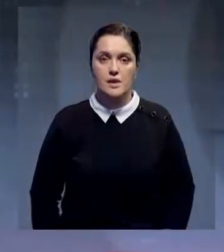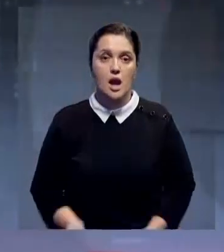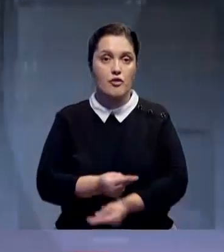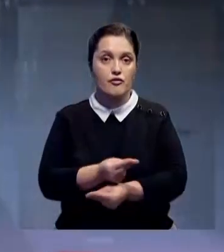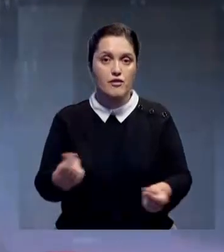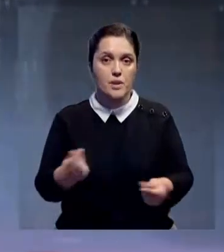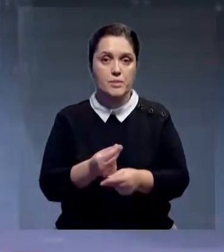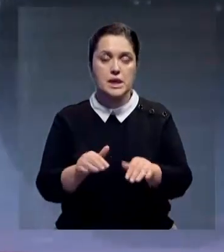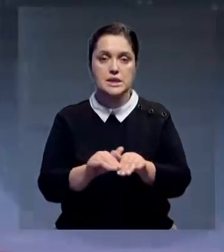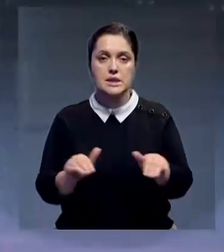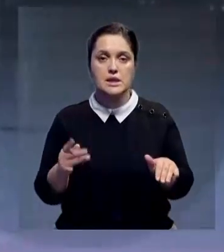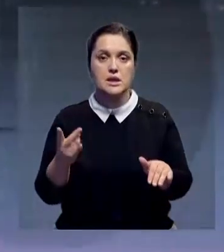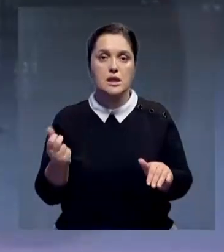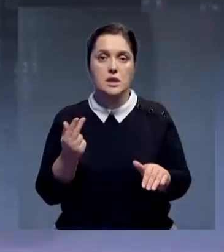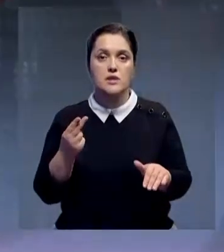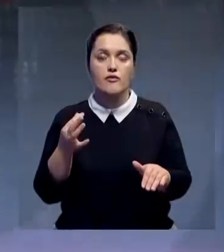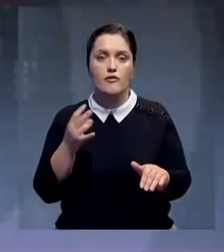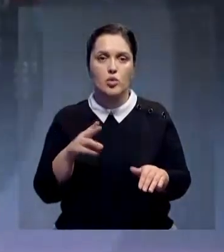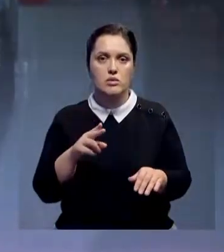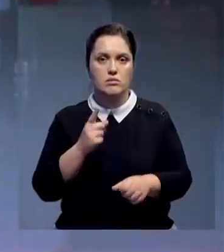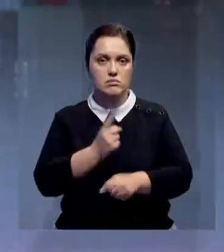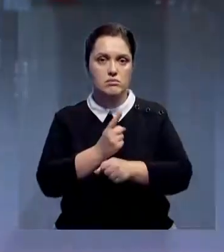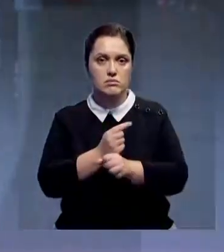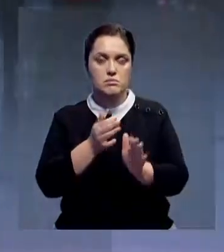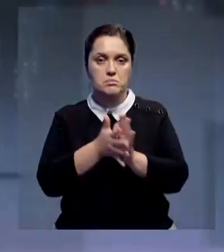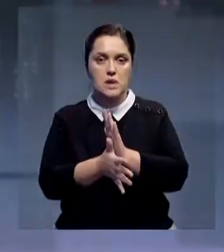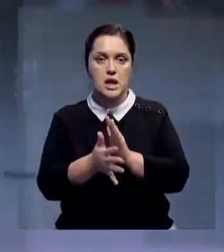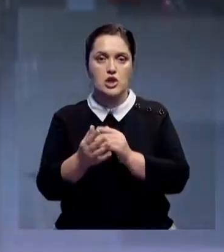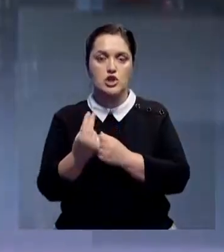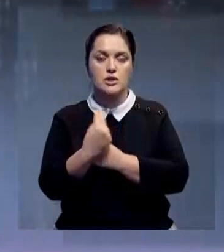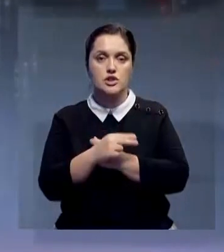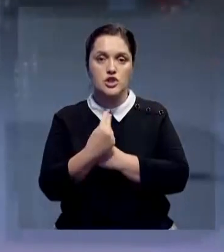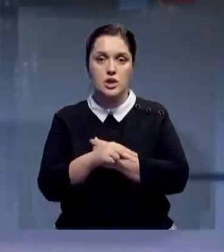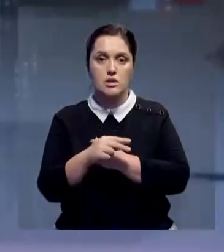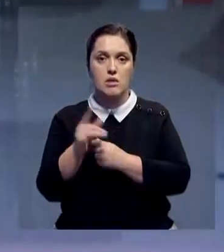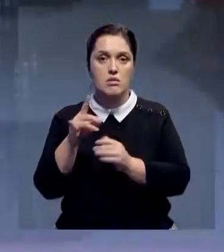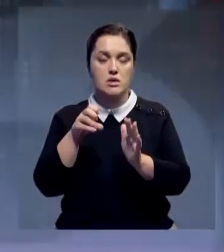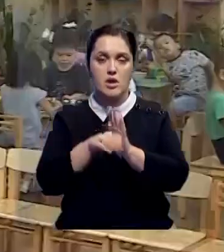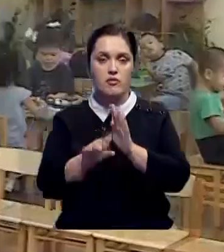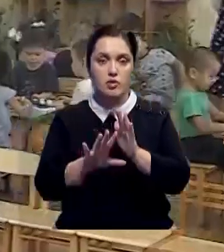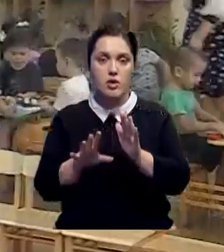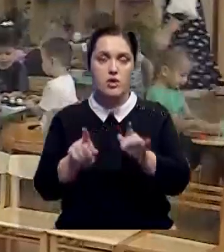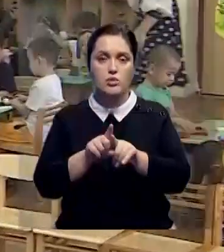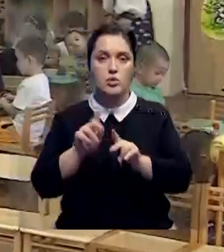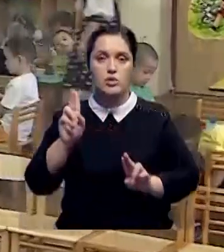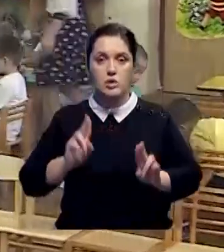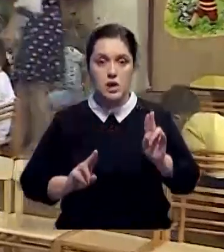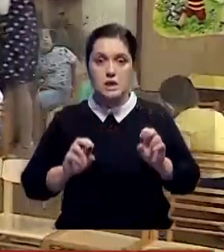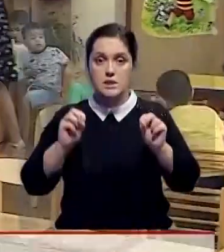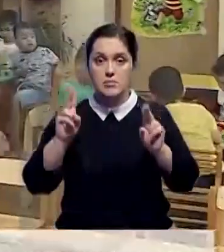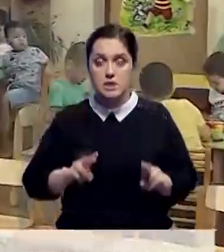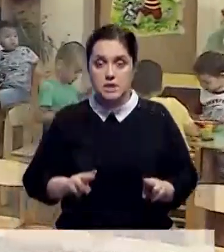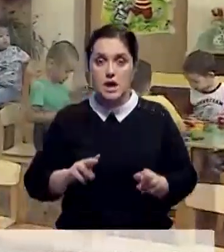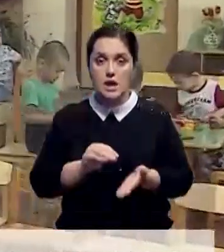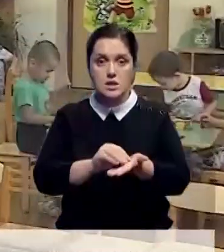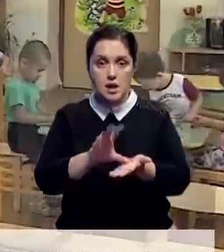Выплаты детям из Нацфонда нельзя будет потратить на лечение. Депутаты Мажелиса не стали включать в законопроект такую норму. На специальные